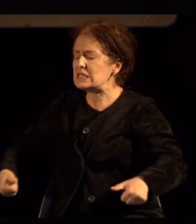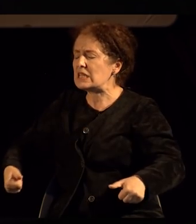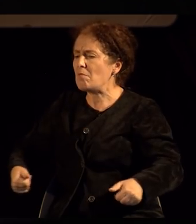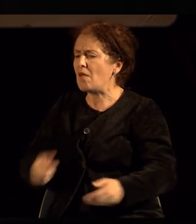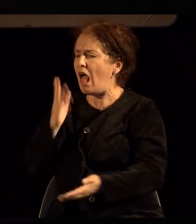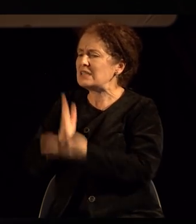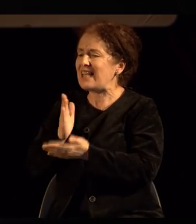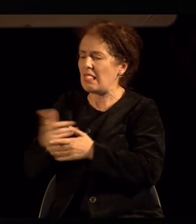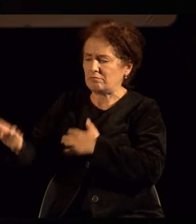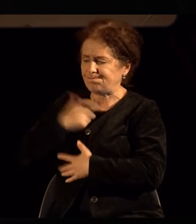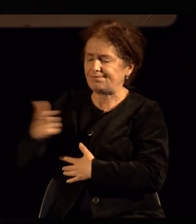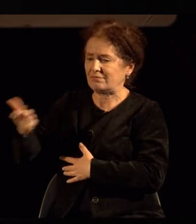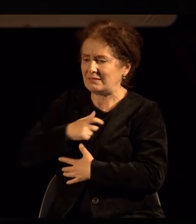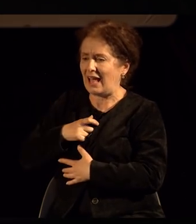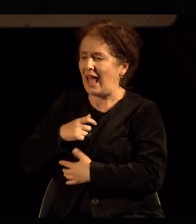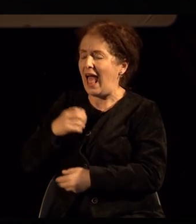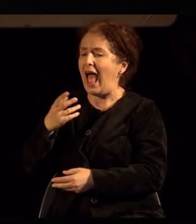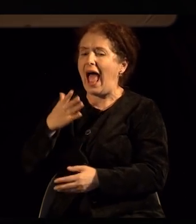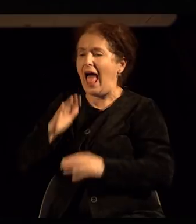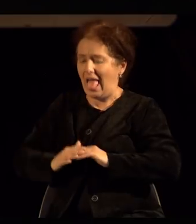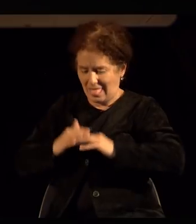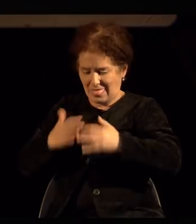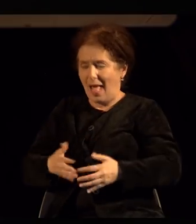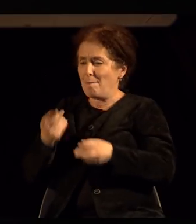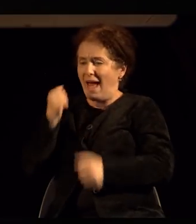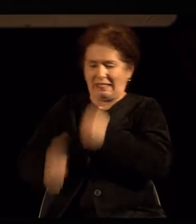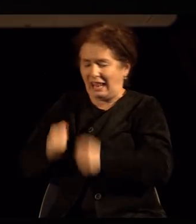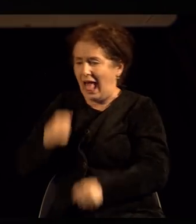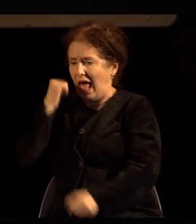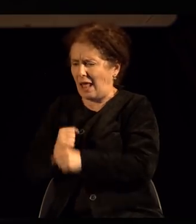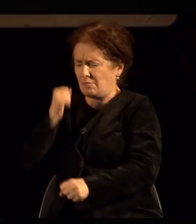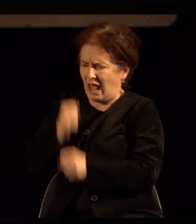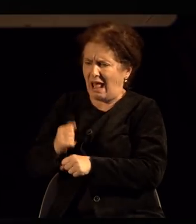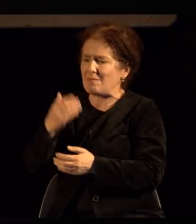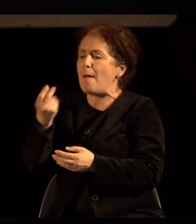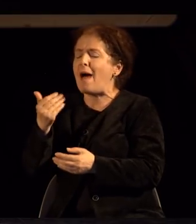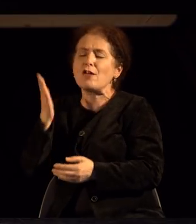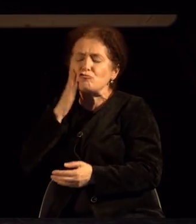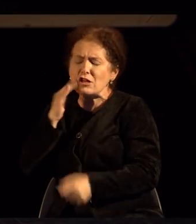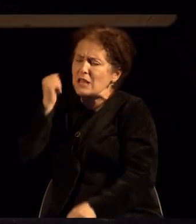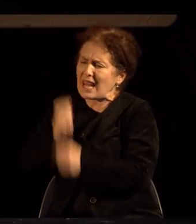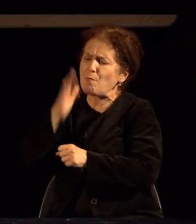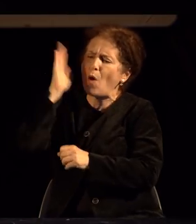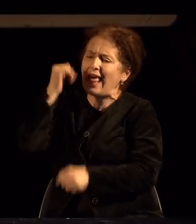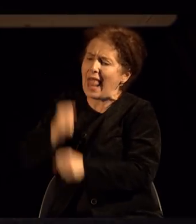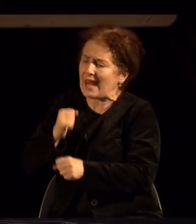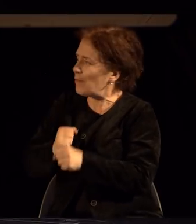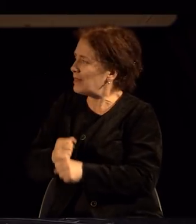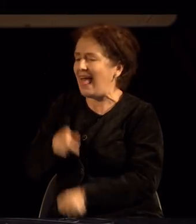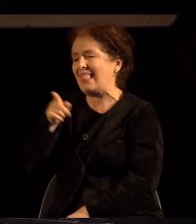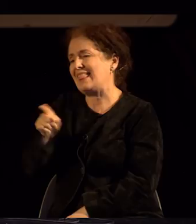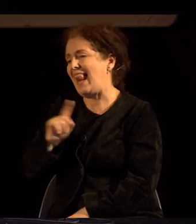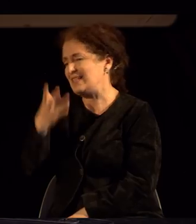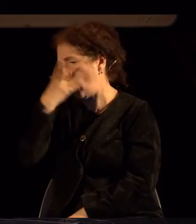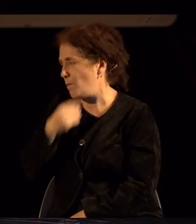цело време не тера да му го полниме мевот со нашите честно заработени пари за тоа што не вика не си доволна